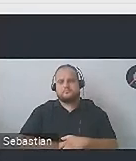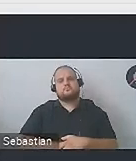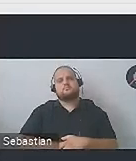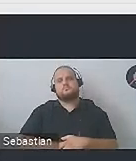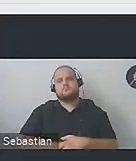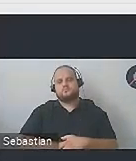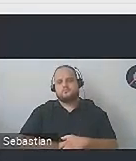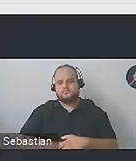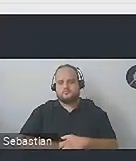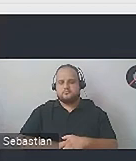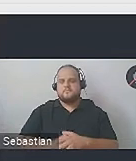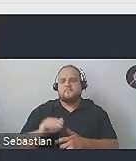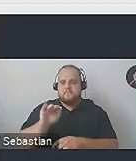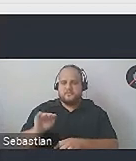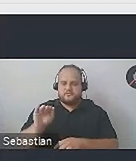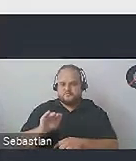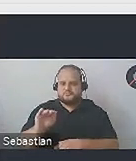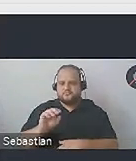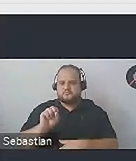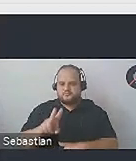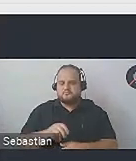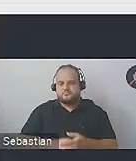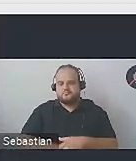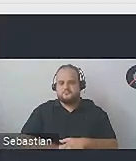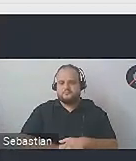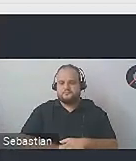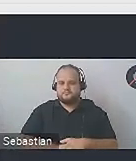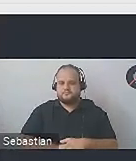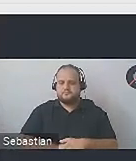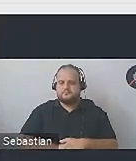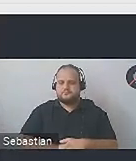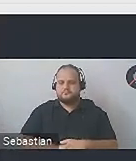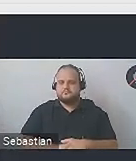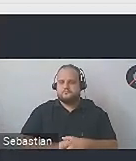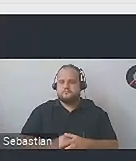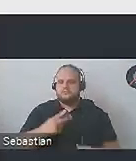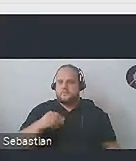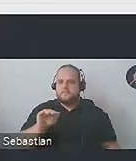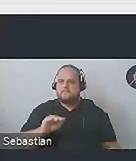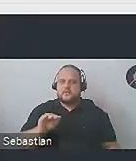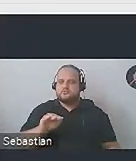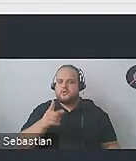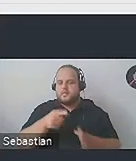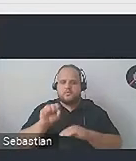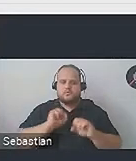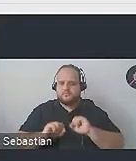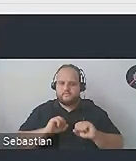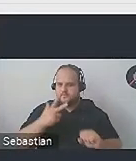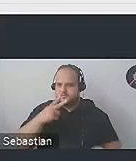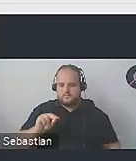Myszka, dobrze. Intuicja jest dobra, ale uwaga, nie jest to myszka wyłącznie dla osób niepełnosprawnych.